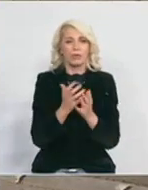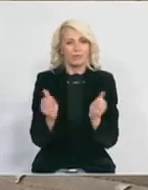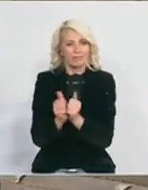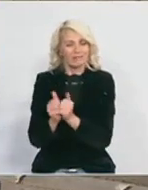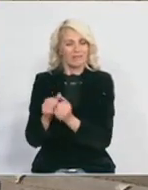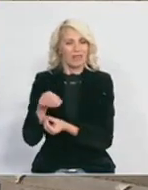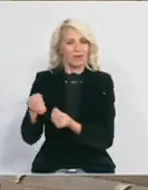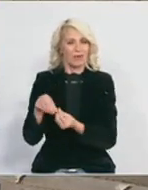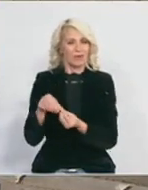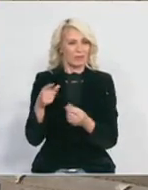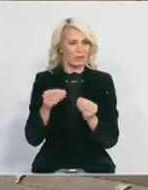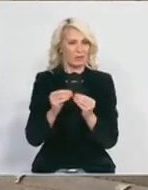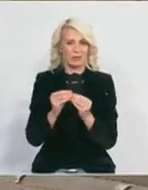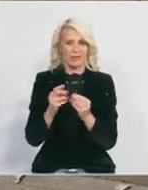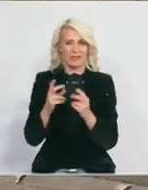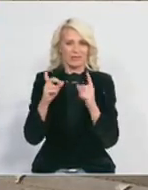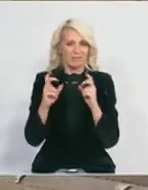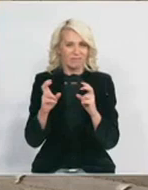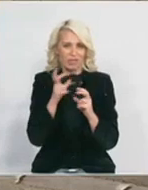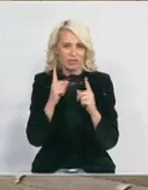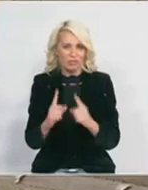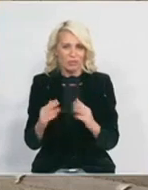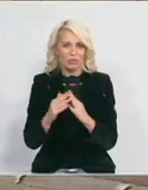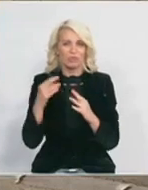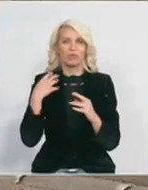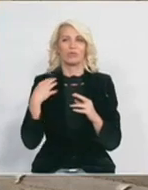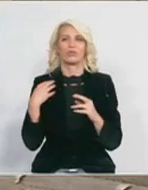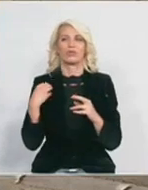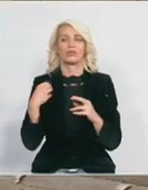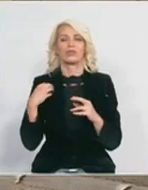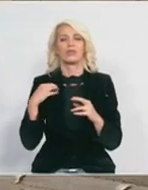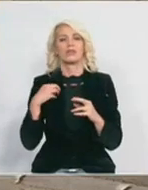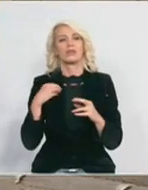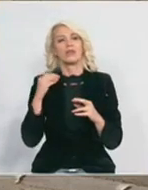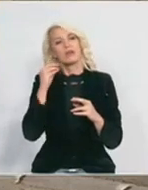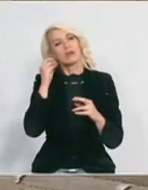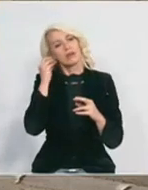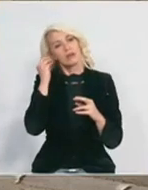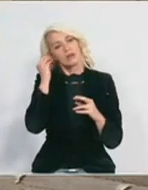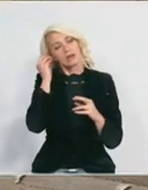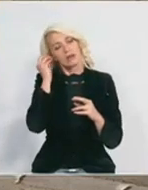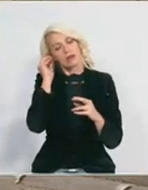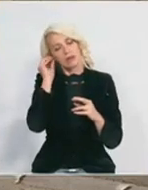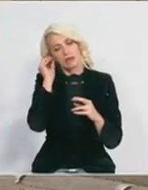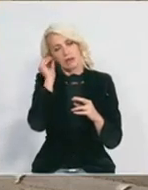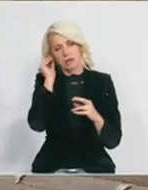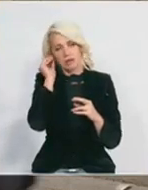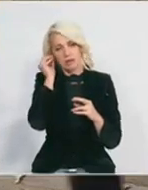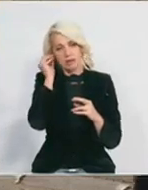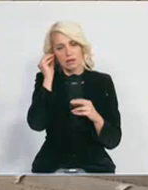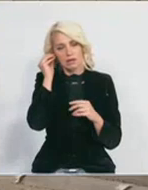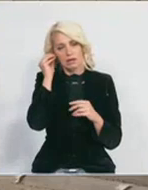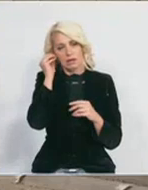za ove praznike kuće, ali ono što Srbija traže od nas, to je mnogo veće doktrinne utko od svega što mi imamo.